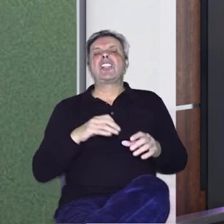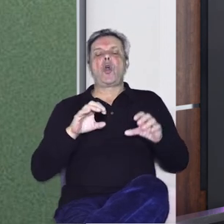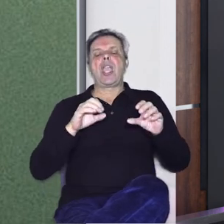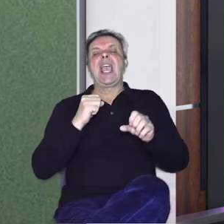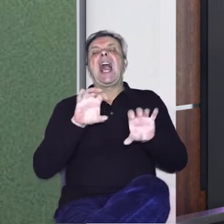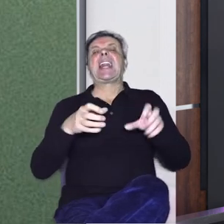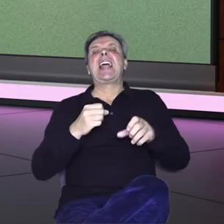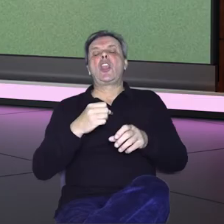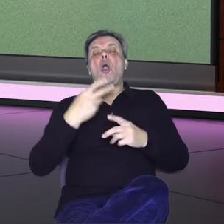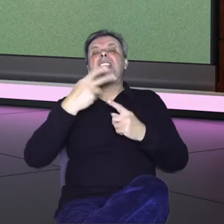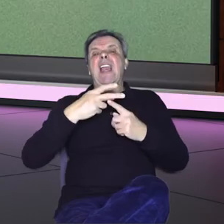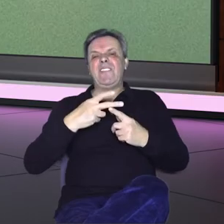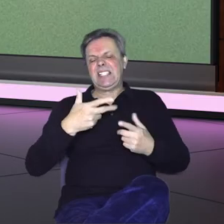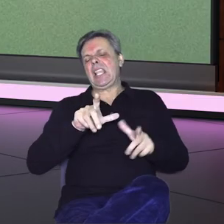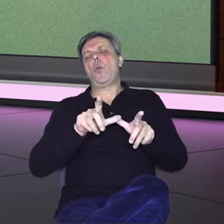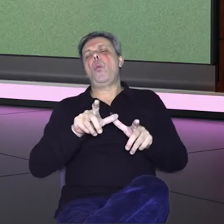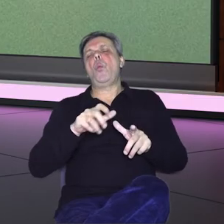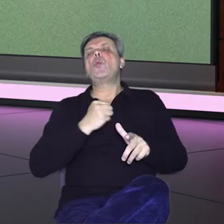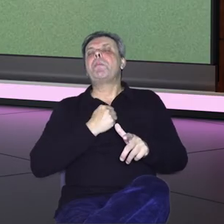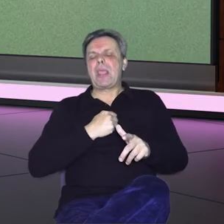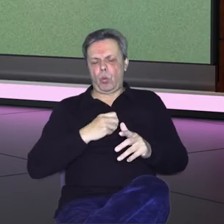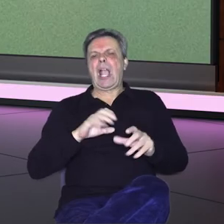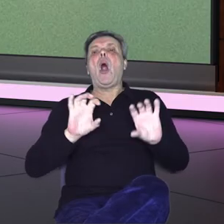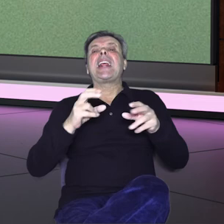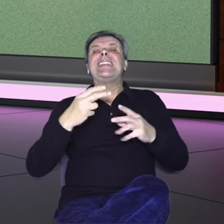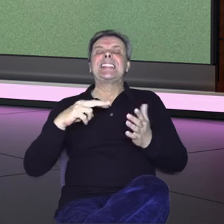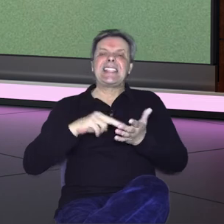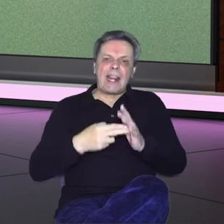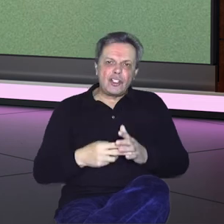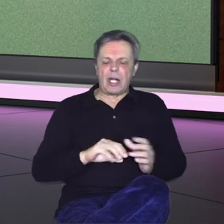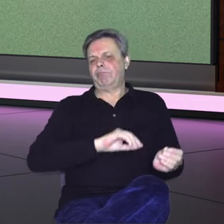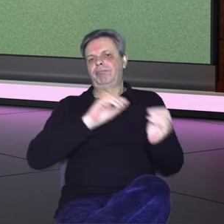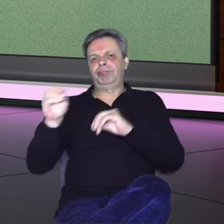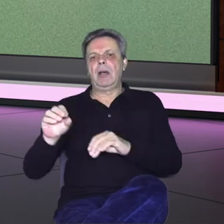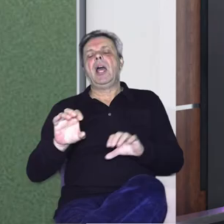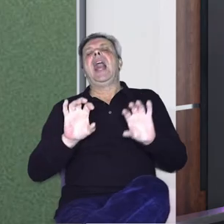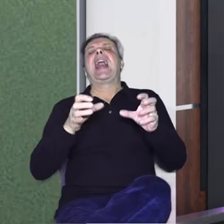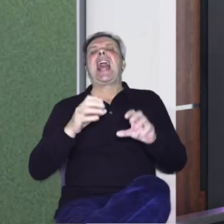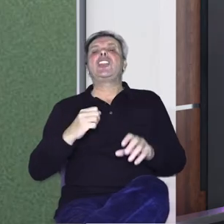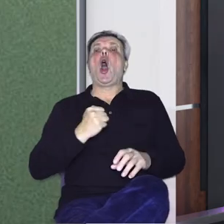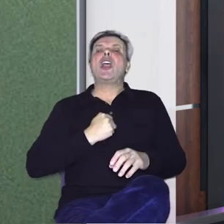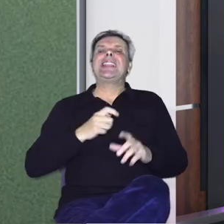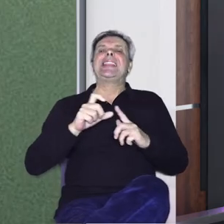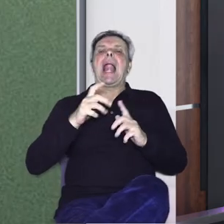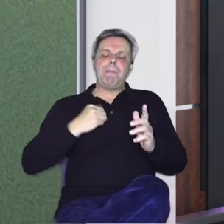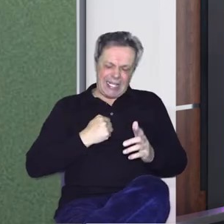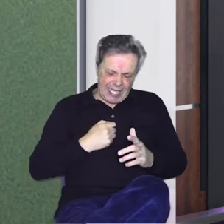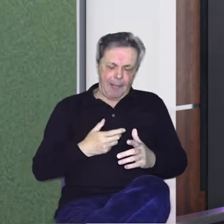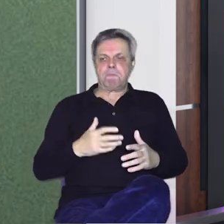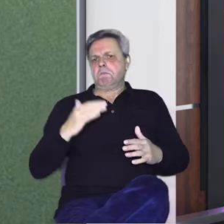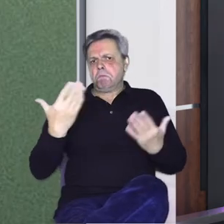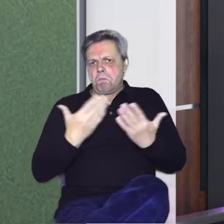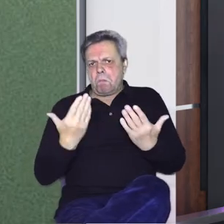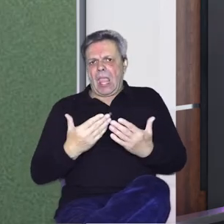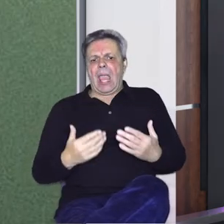radioteleviziji u Splitu. Kao radijski tehničar. Nakon toga sam prešao na Radio Dalmaciju. Bila sam na Radio Dalmaciji. Iza